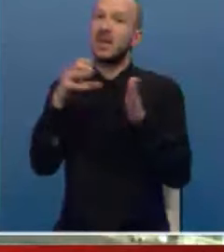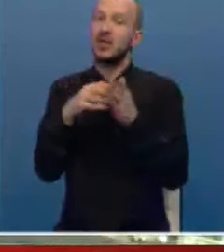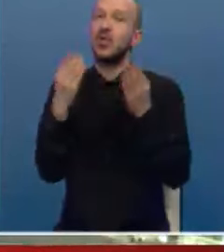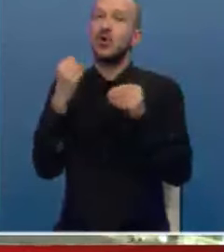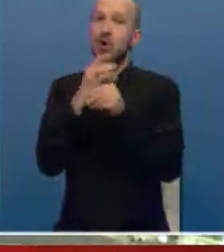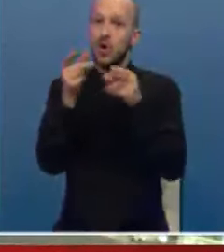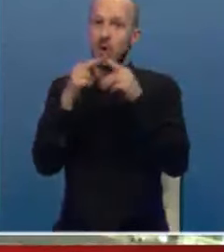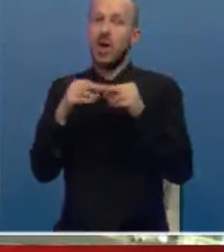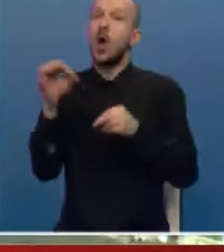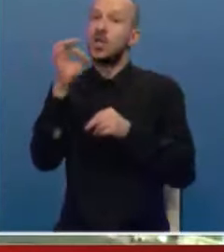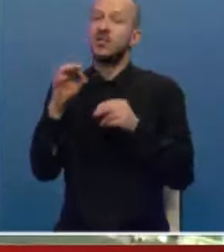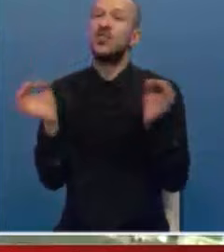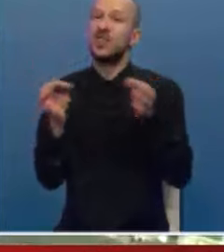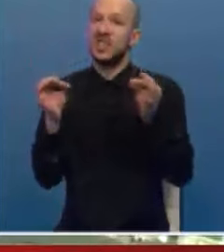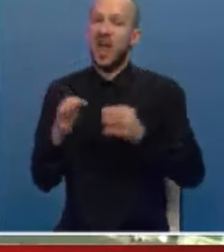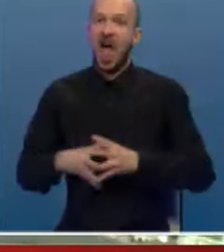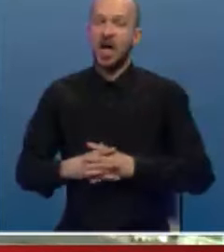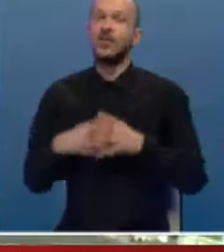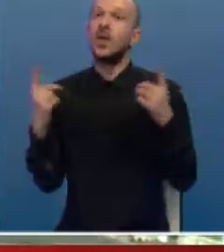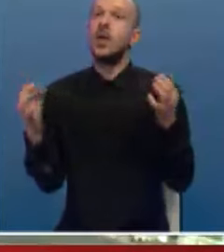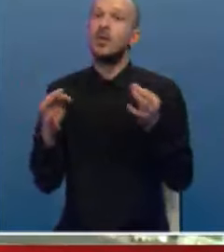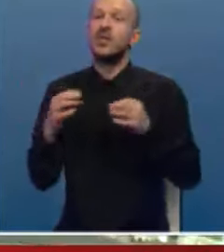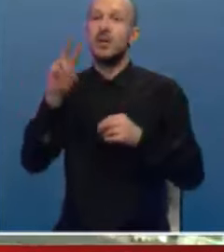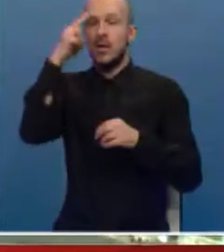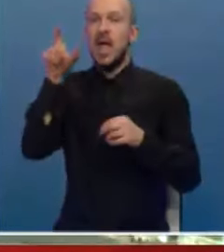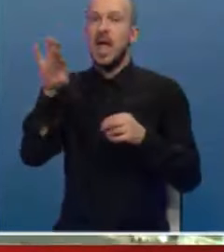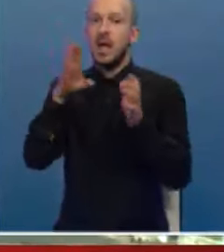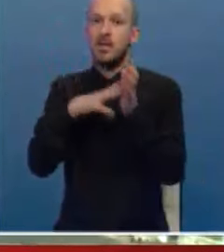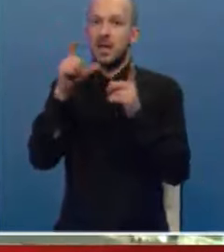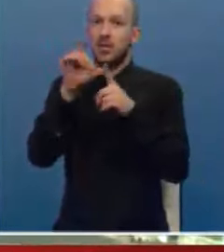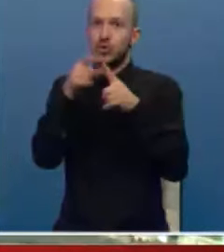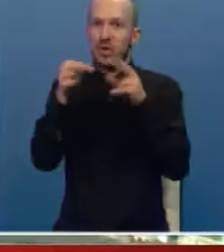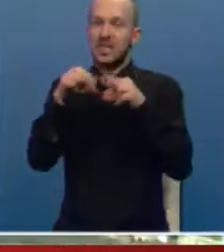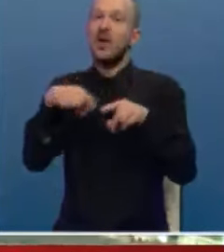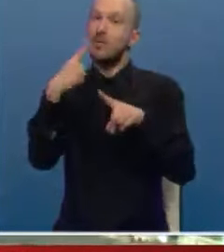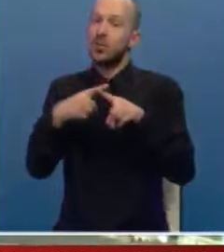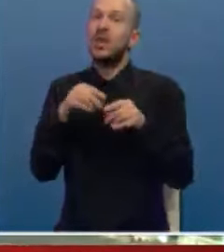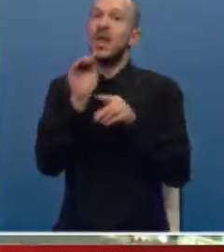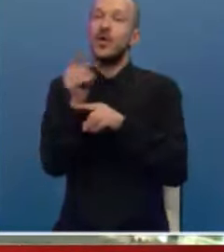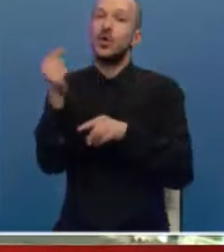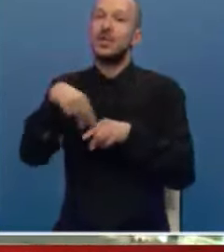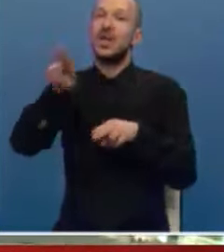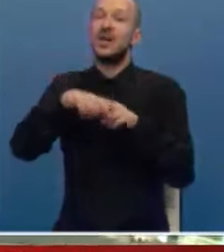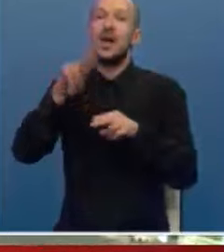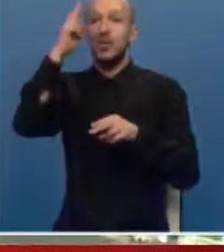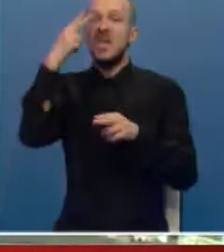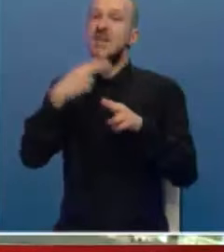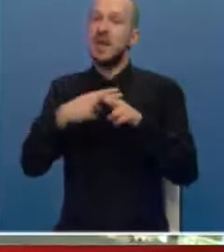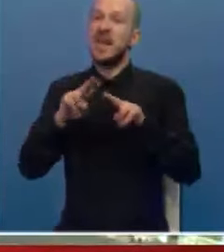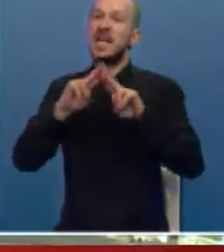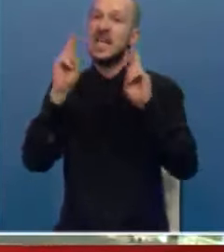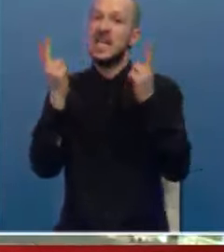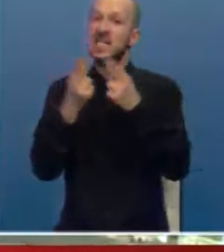Mokroj Gori. Osnivač festivala, proslavljeni režiser Emir Kusturica i ovaj put je najavio dolazak najuglednijih imena iz